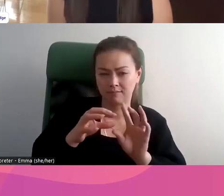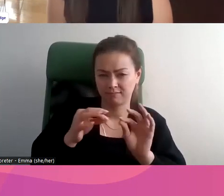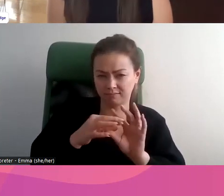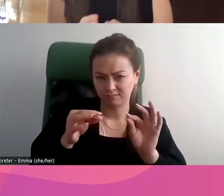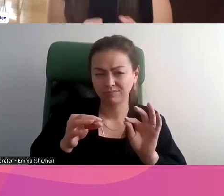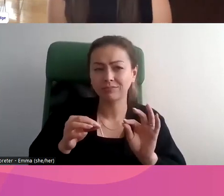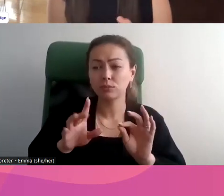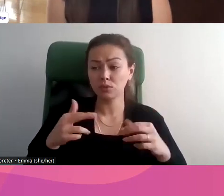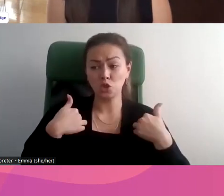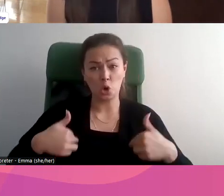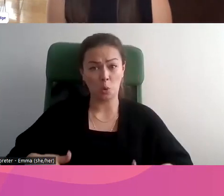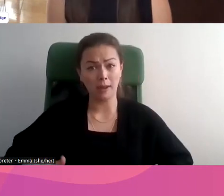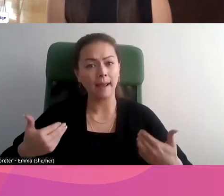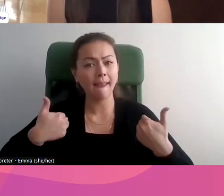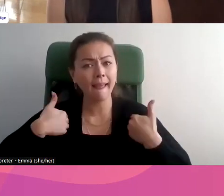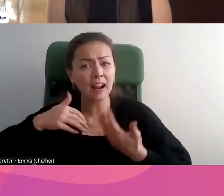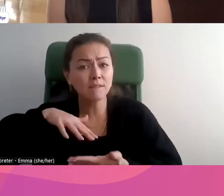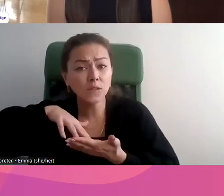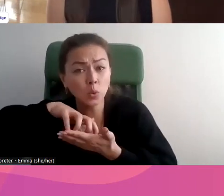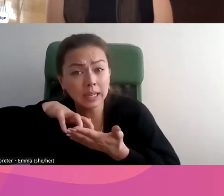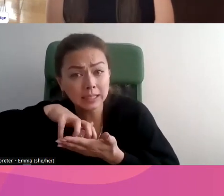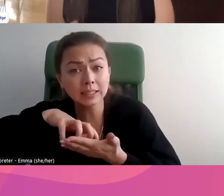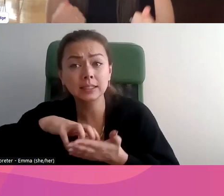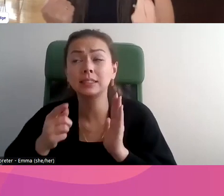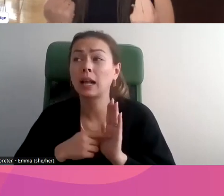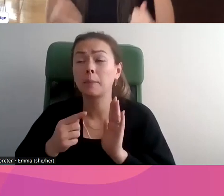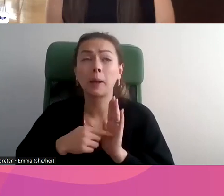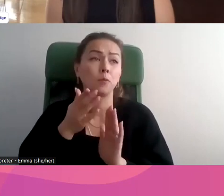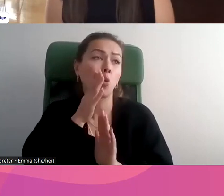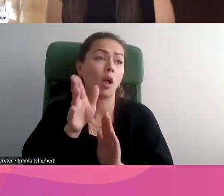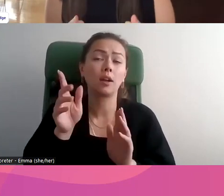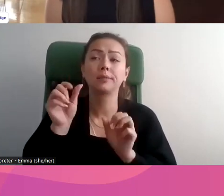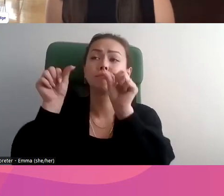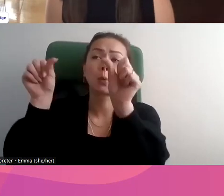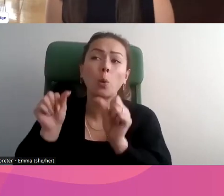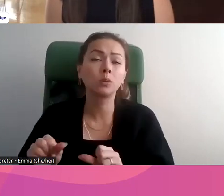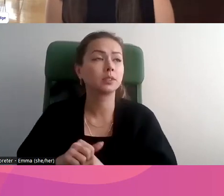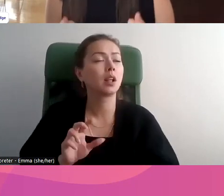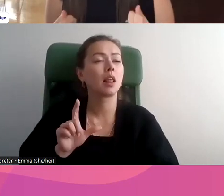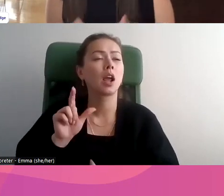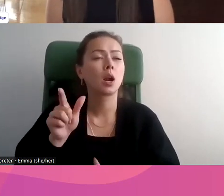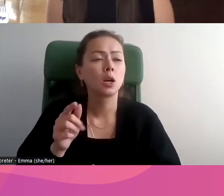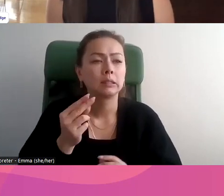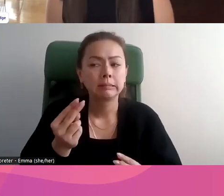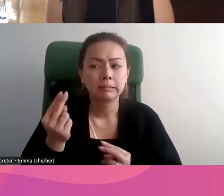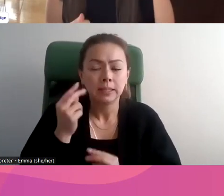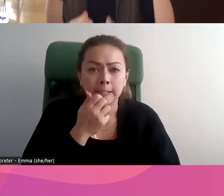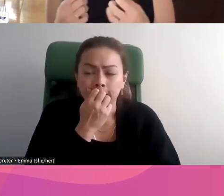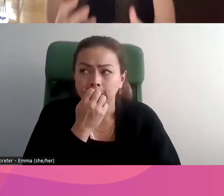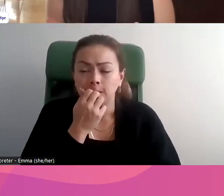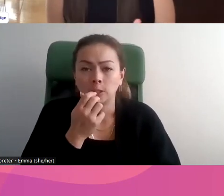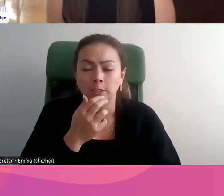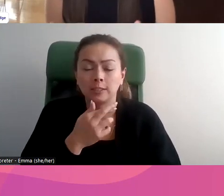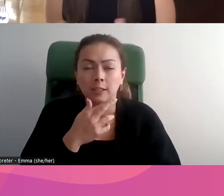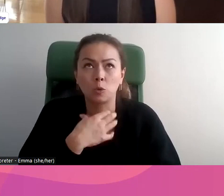fragilités humaines qui nous mènent à partager des choses et à publier des choses que nous regretterons par la suite. Et il faut reconnaître